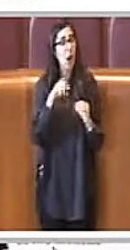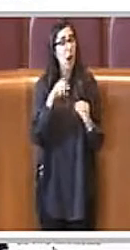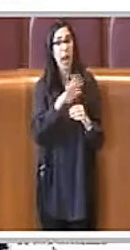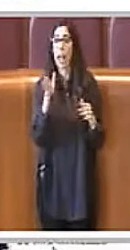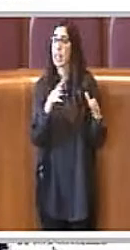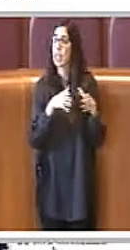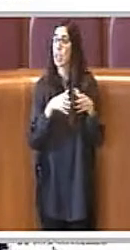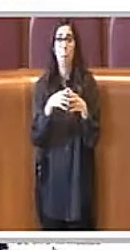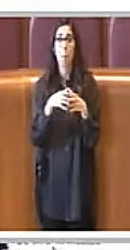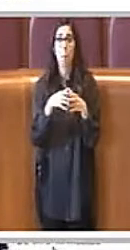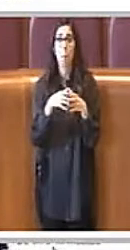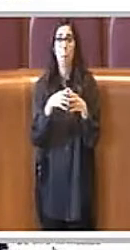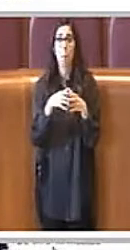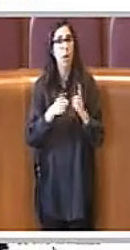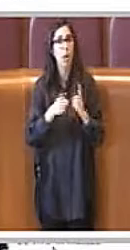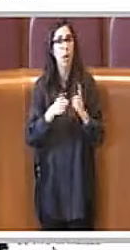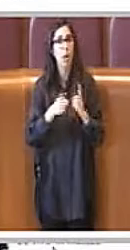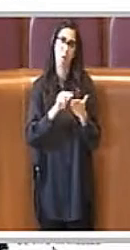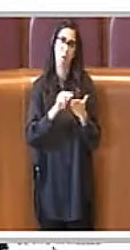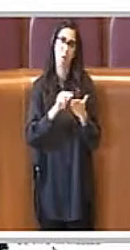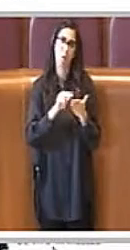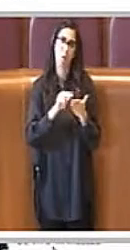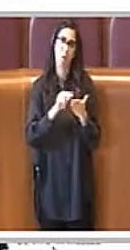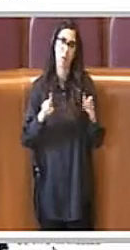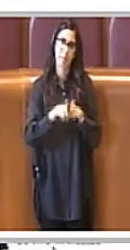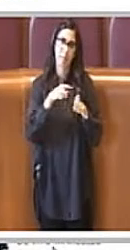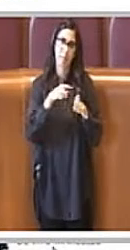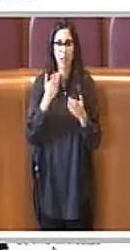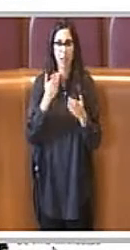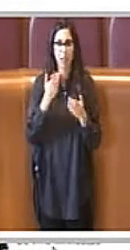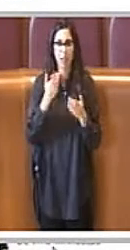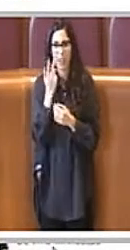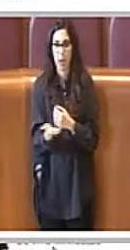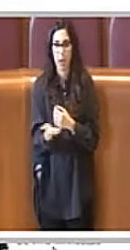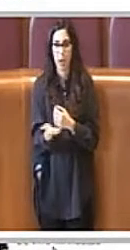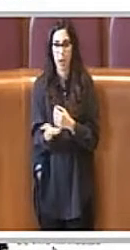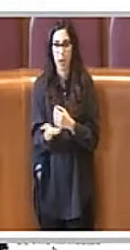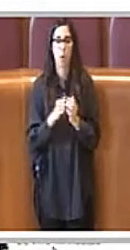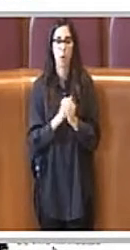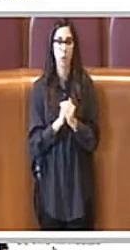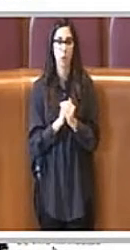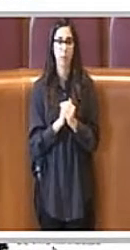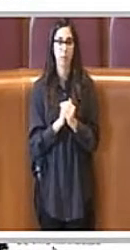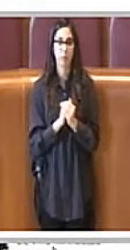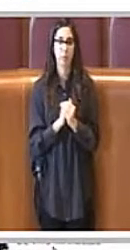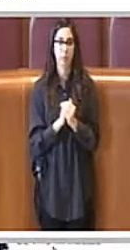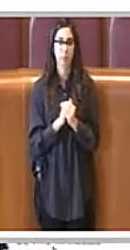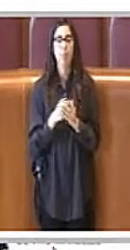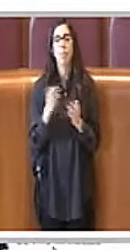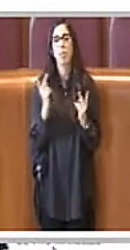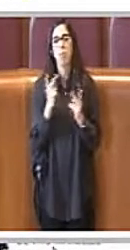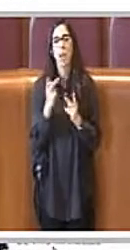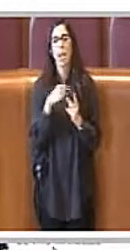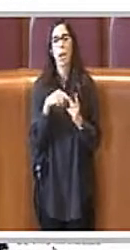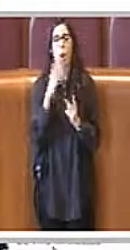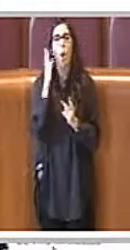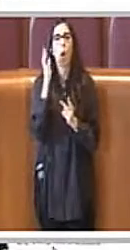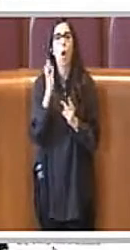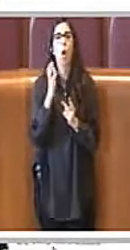naturalmente lo vedremo tra poco E comunque siamo orgogliosi di